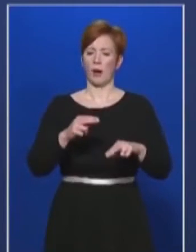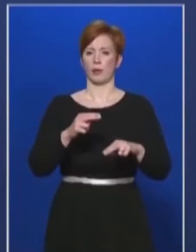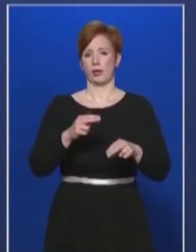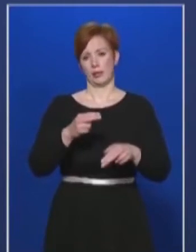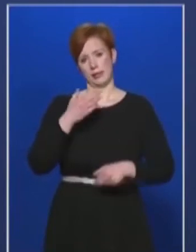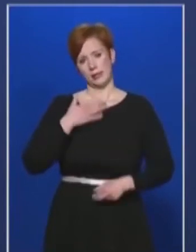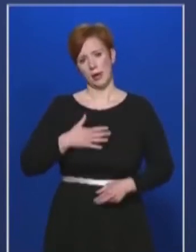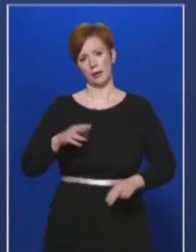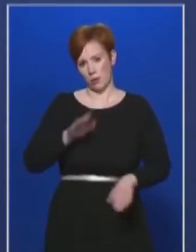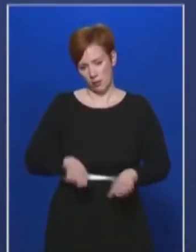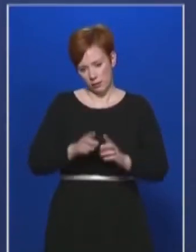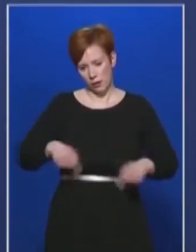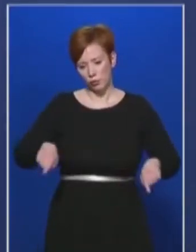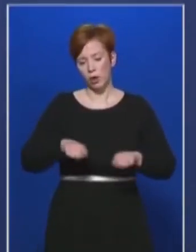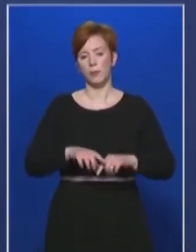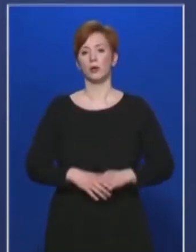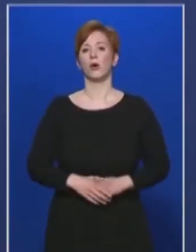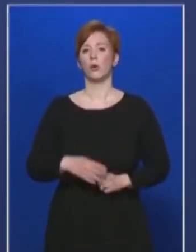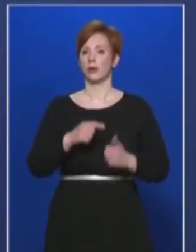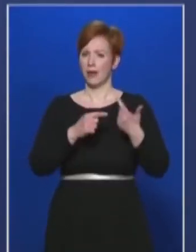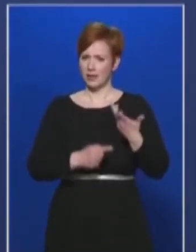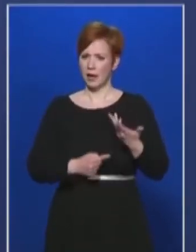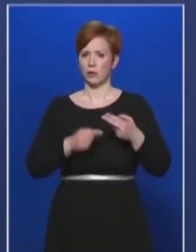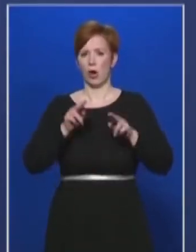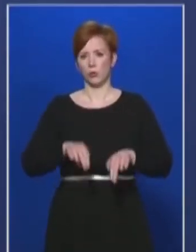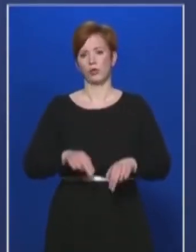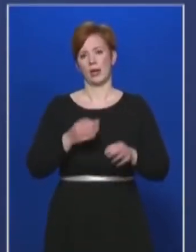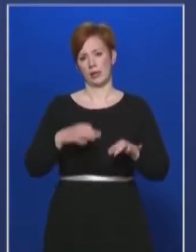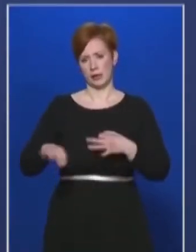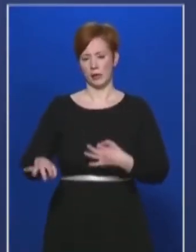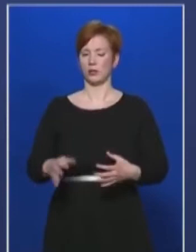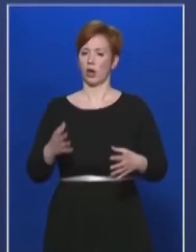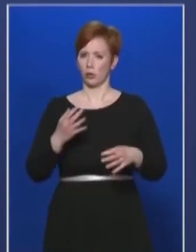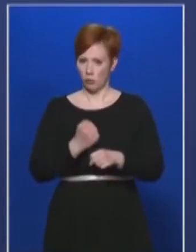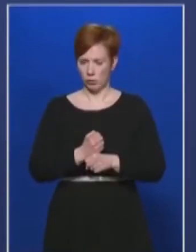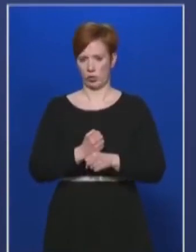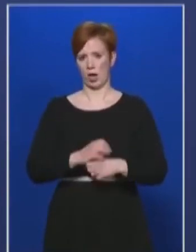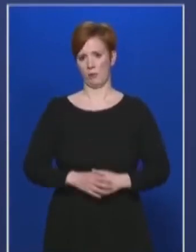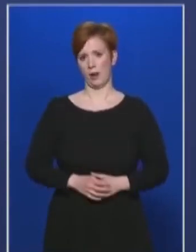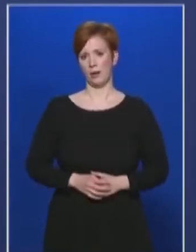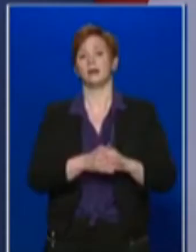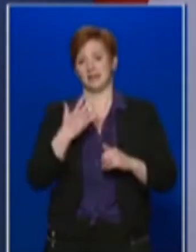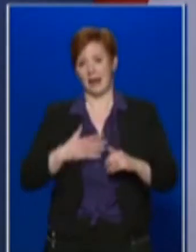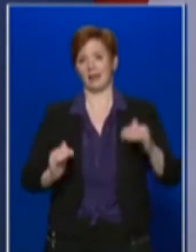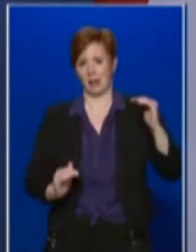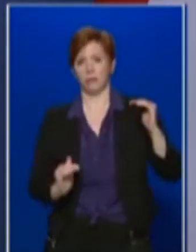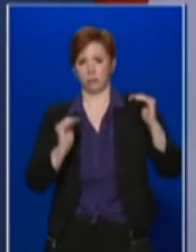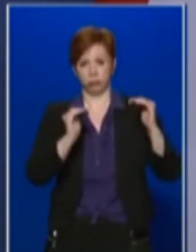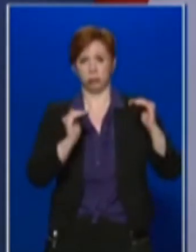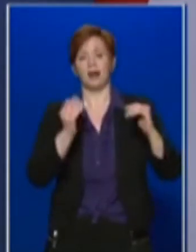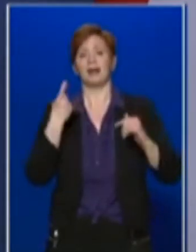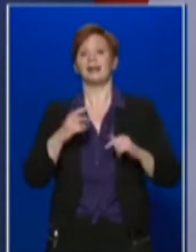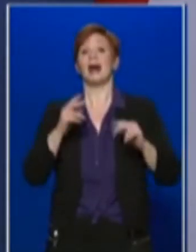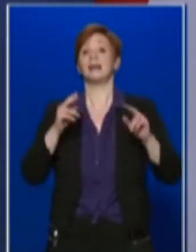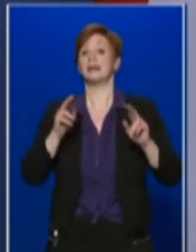sajtótájékoztatóján, ahol továbbra is arra kérik a lakosságot, hogy aki csak teheti, maradjon otthon. A kormány